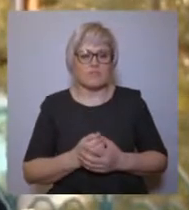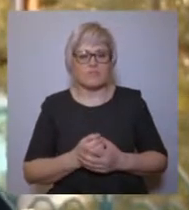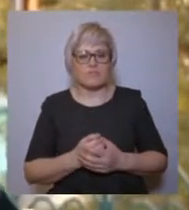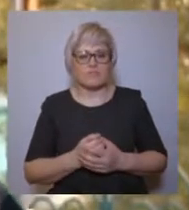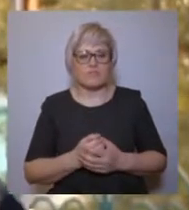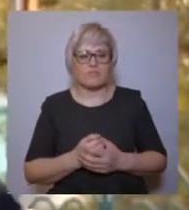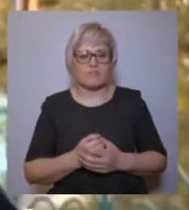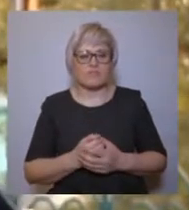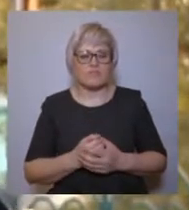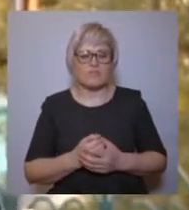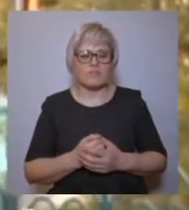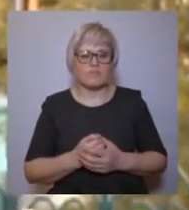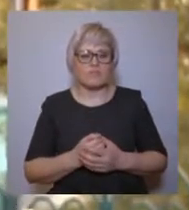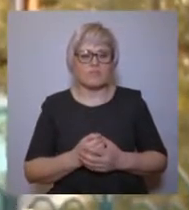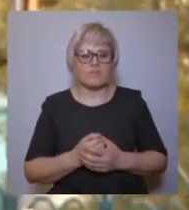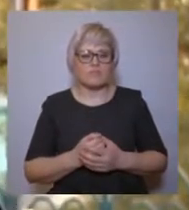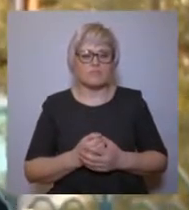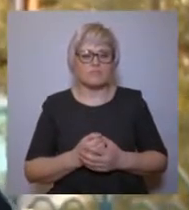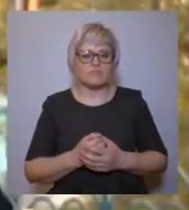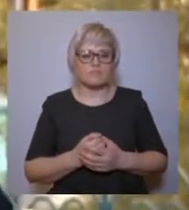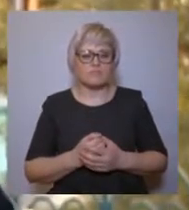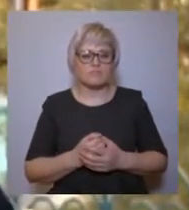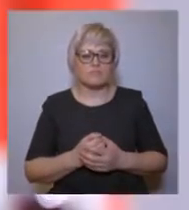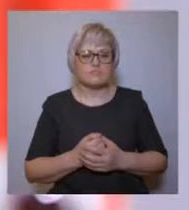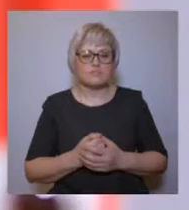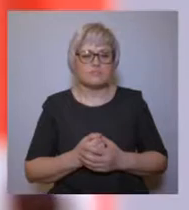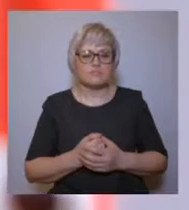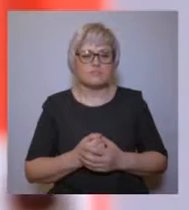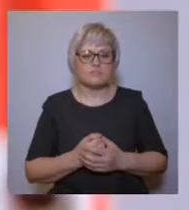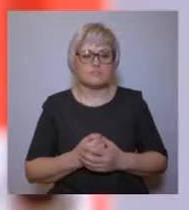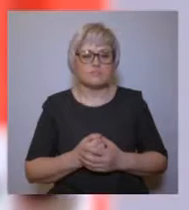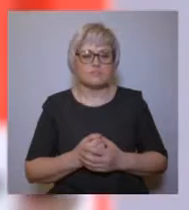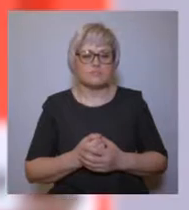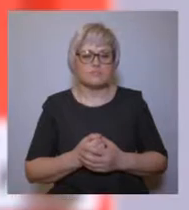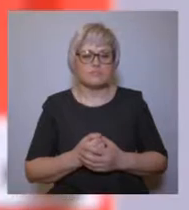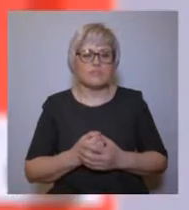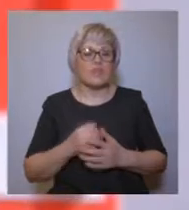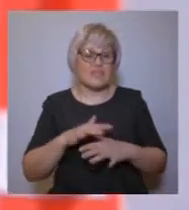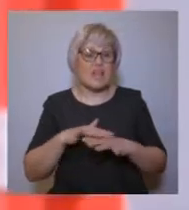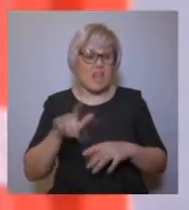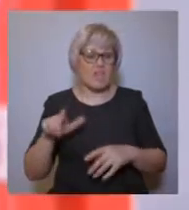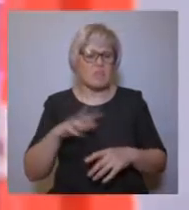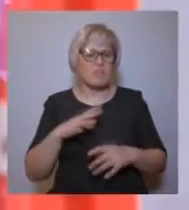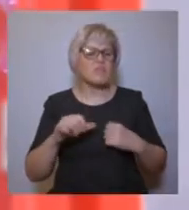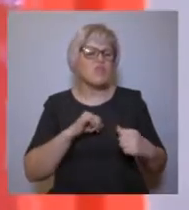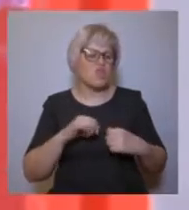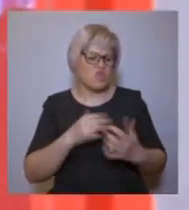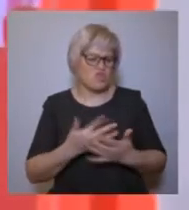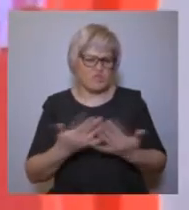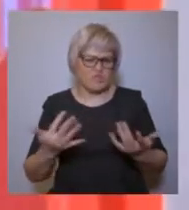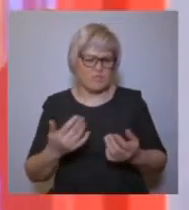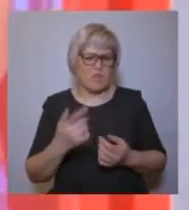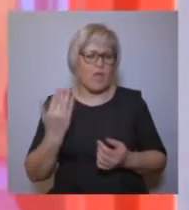митрополит Филофей, вот, находясь здесь на Тобольской кафедре. Зачастую языческое мышление коренного